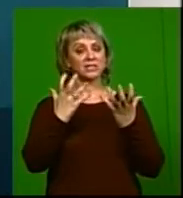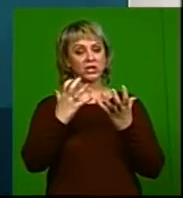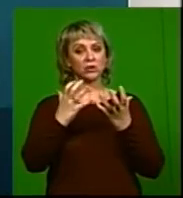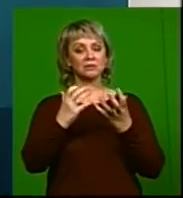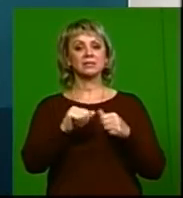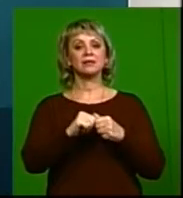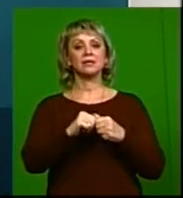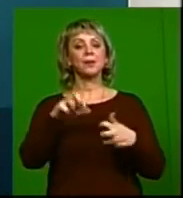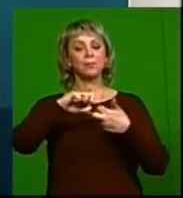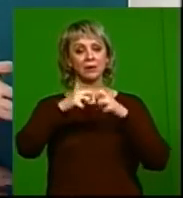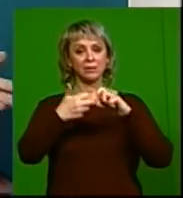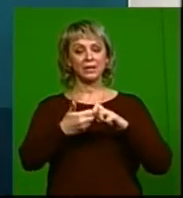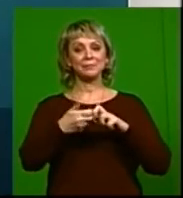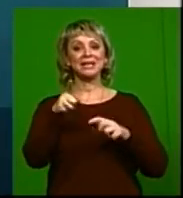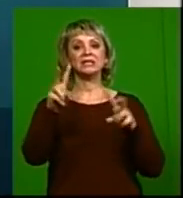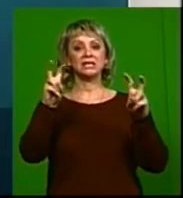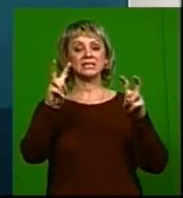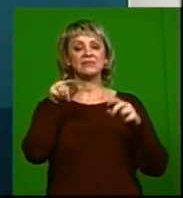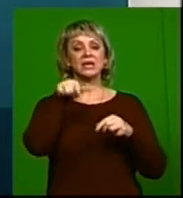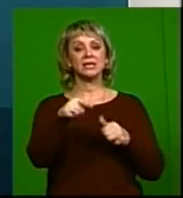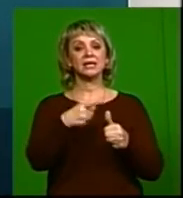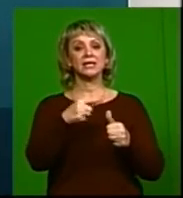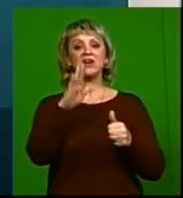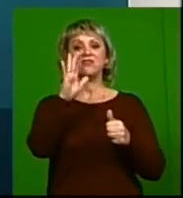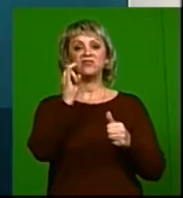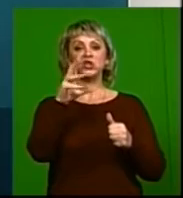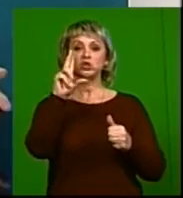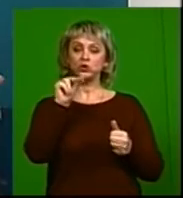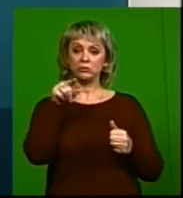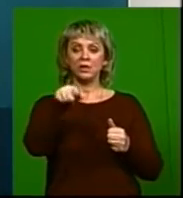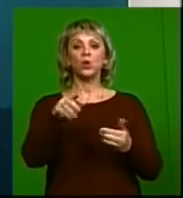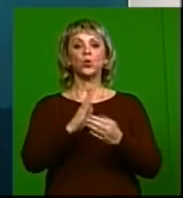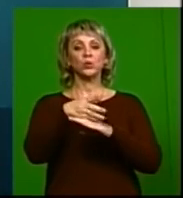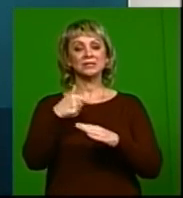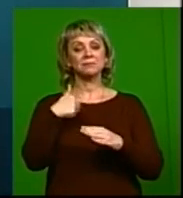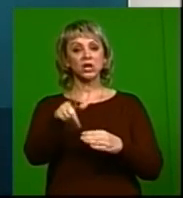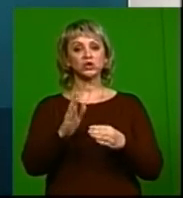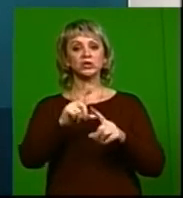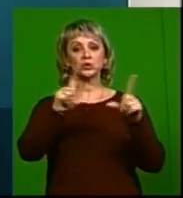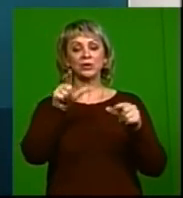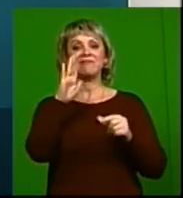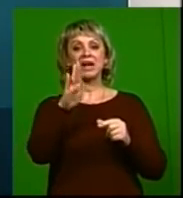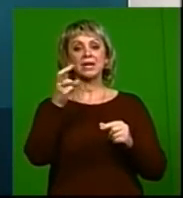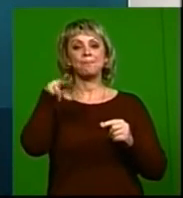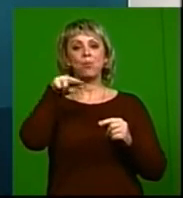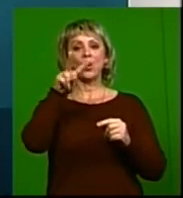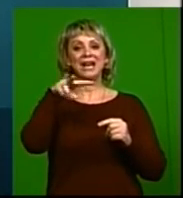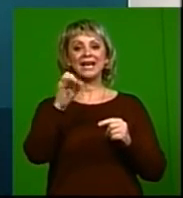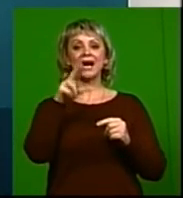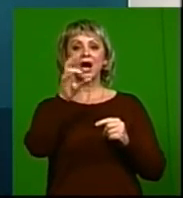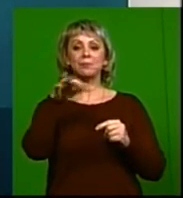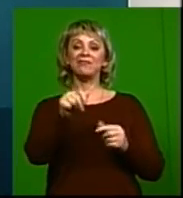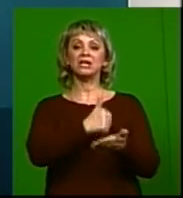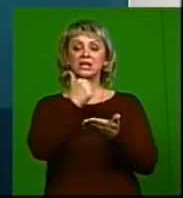проблеме и название, имя этой проблемы – ВИЧ. Гостем в нашей студии сегодня стал Роман Валерьевич Поликарпов, главный